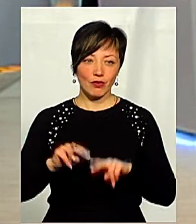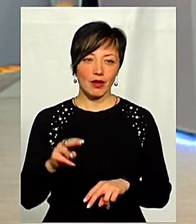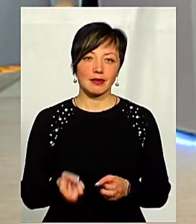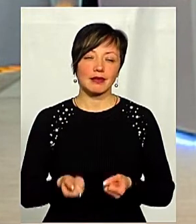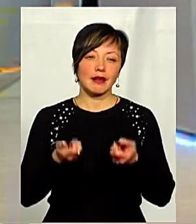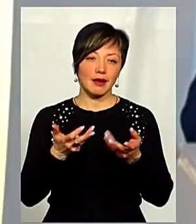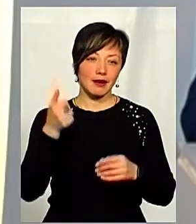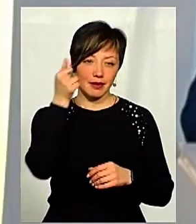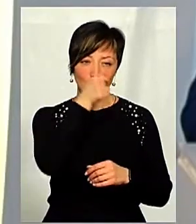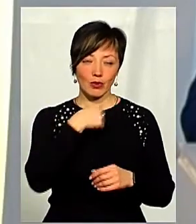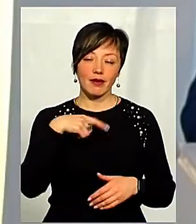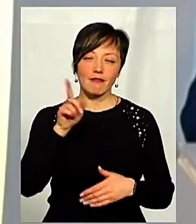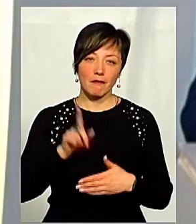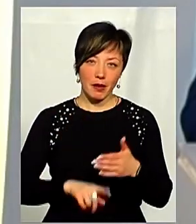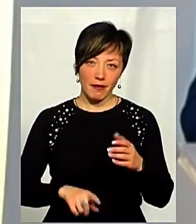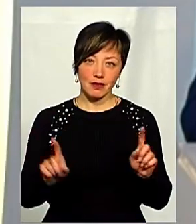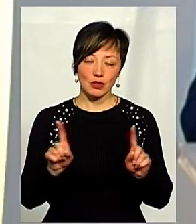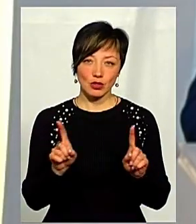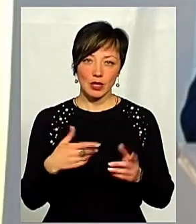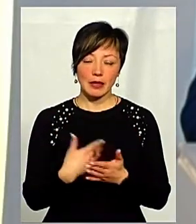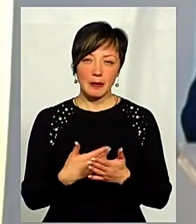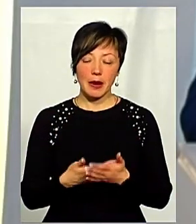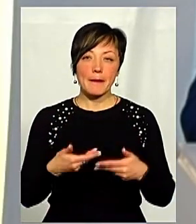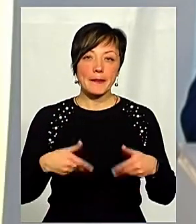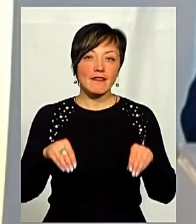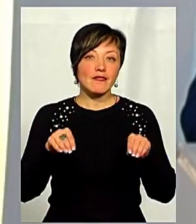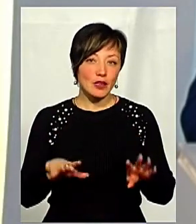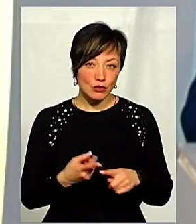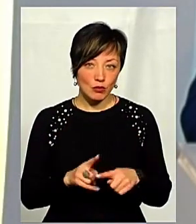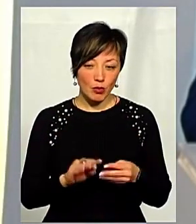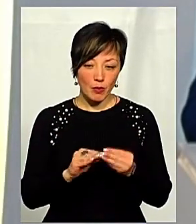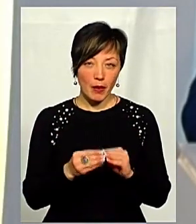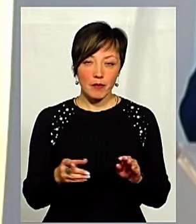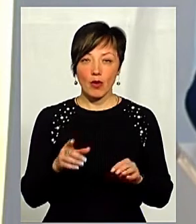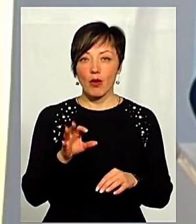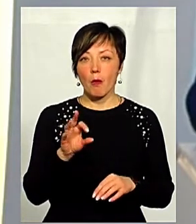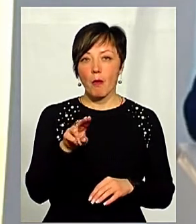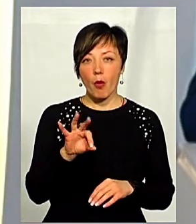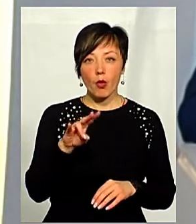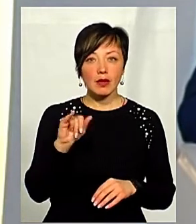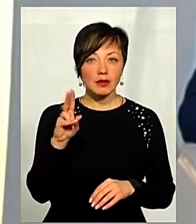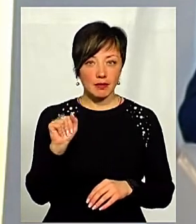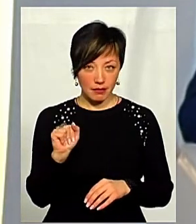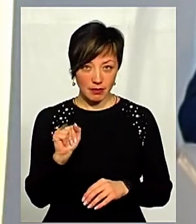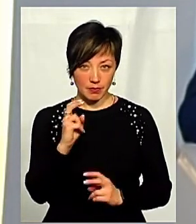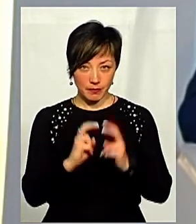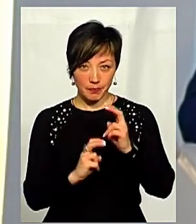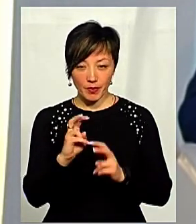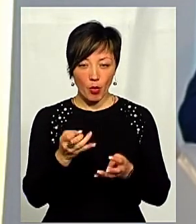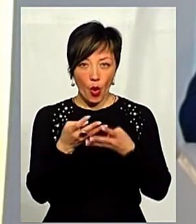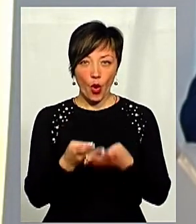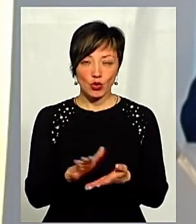років. Я впевнений, що, наприклад, ми вирішимо цю проблему з панінкою, саме в контексті очисних споруд.